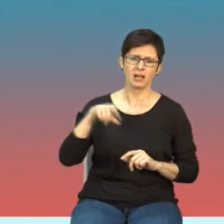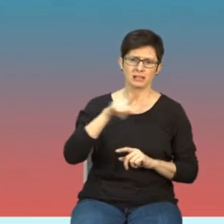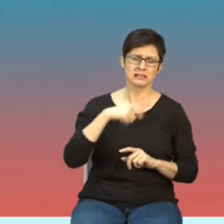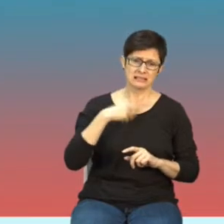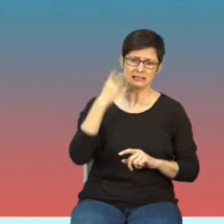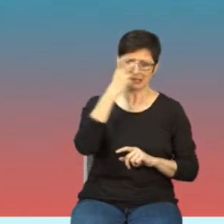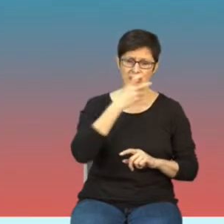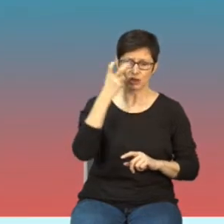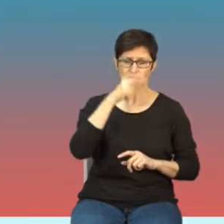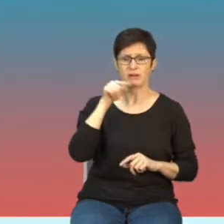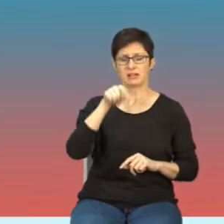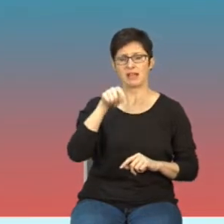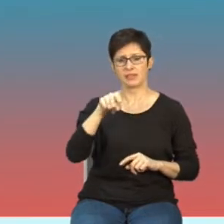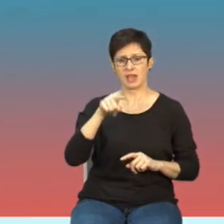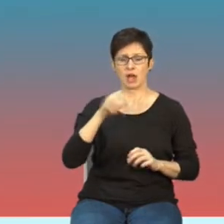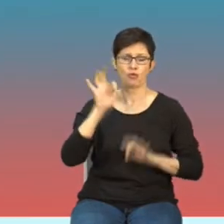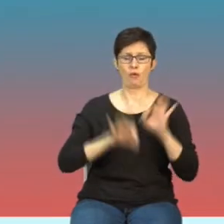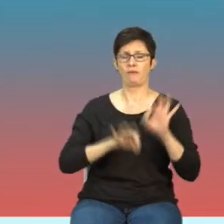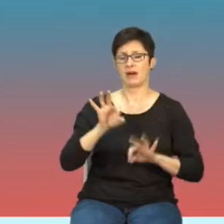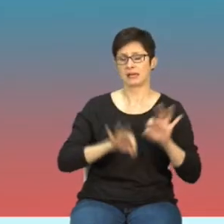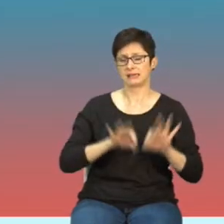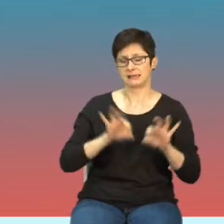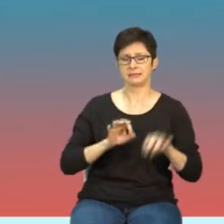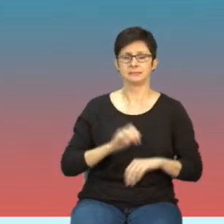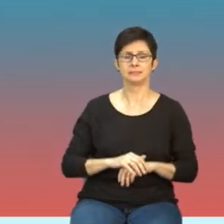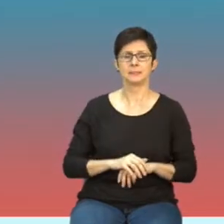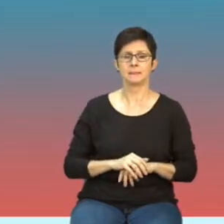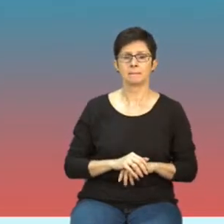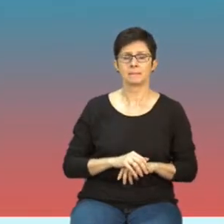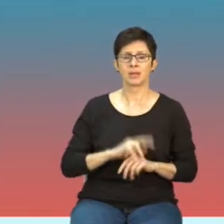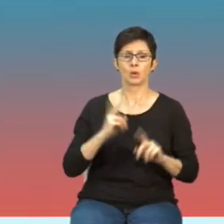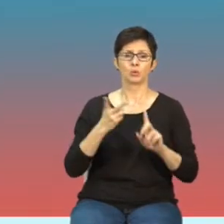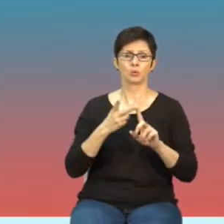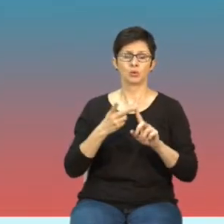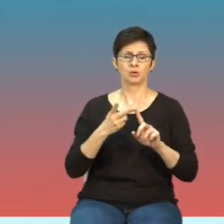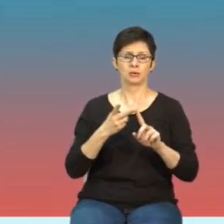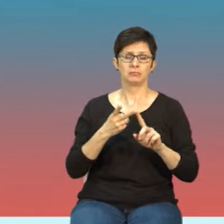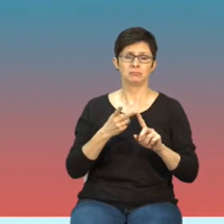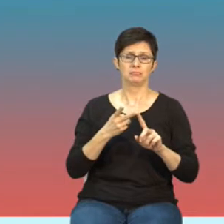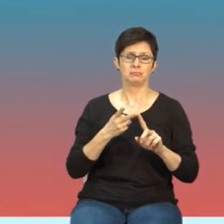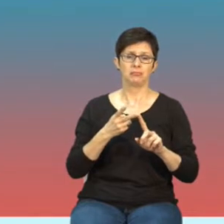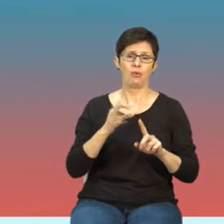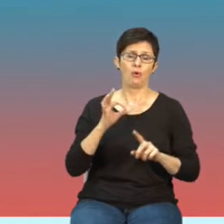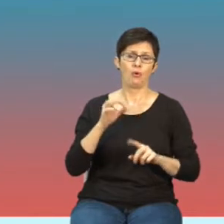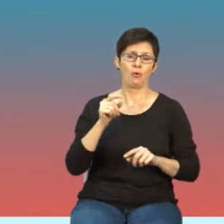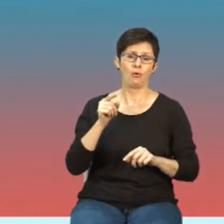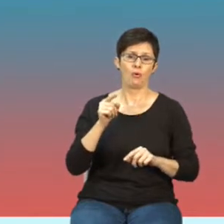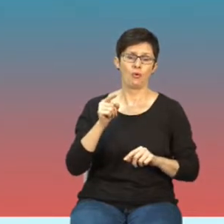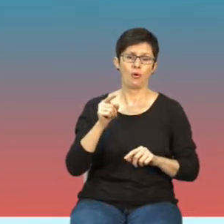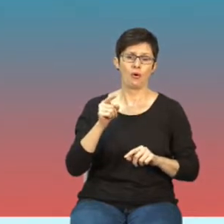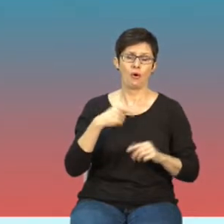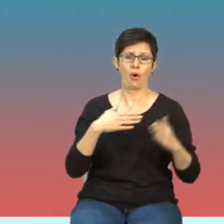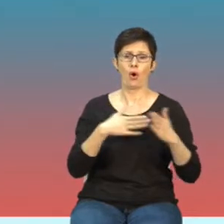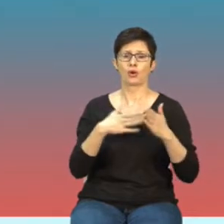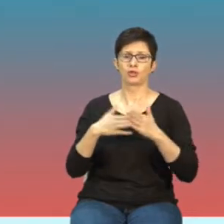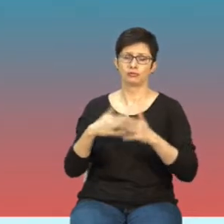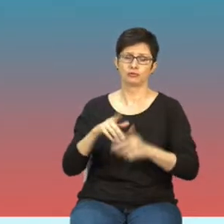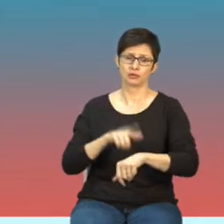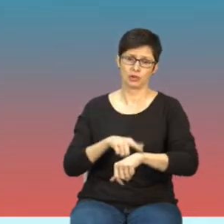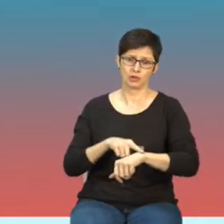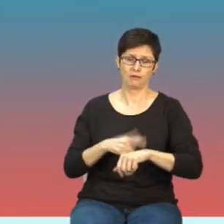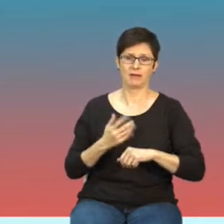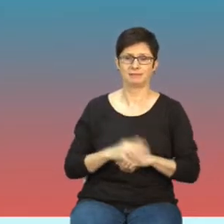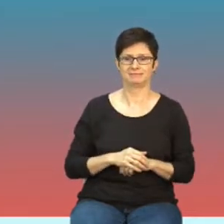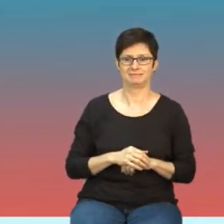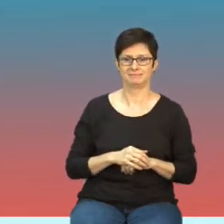konferencji, a po drugie ze względu na oczywiście ograniczenia czasowe. No